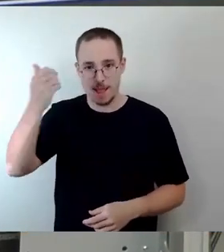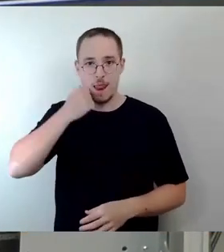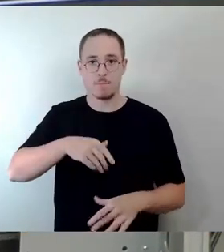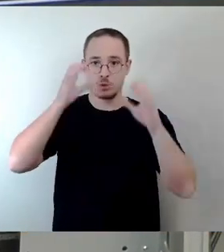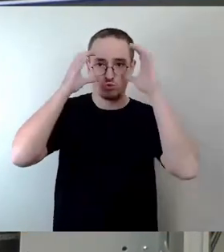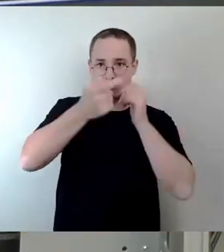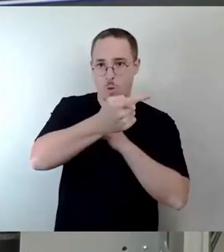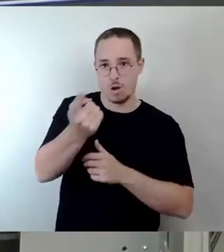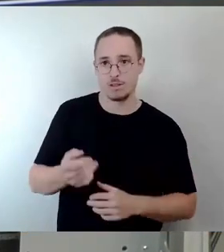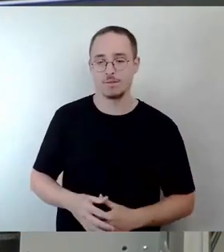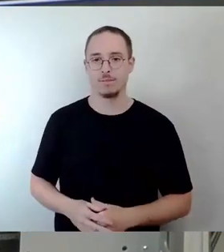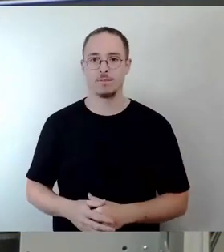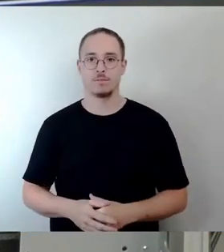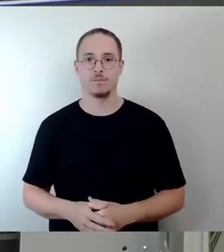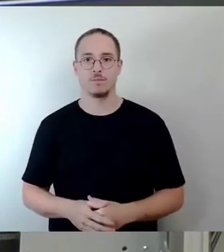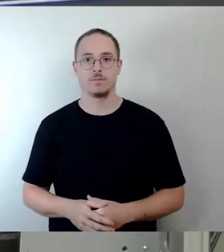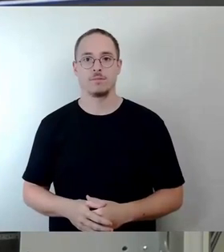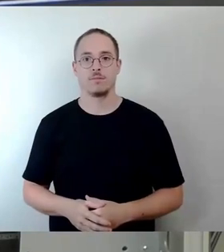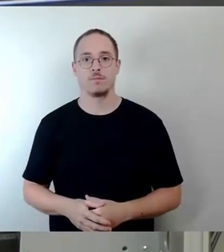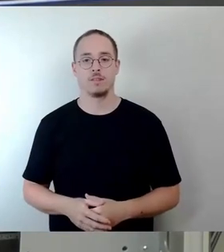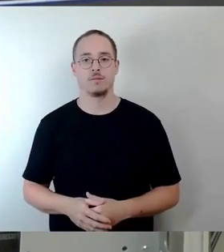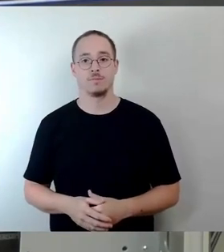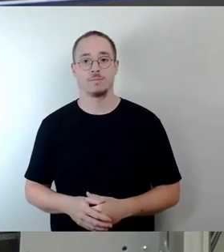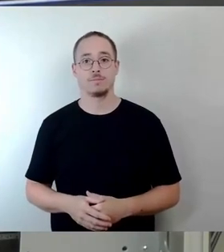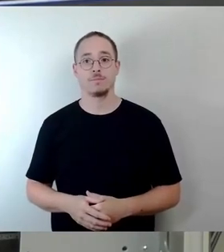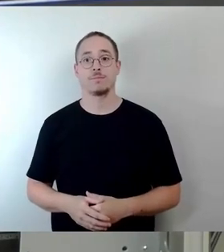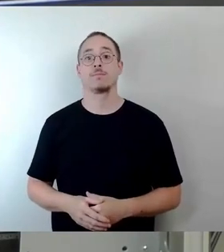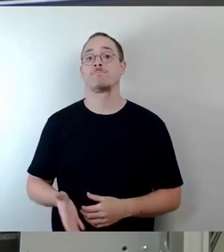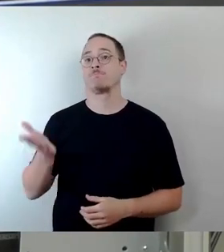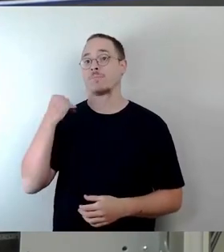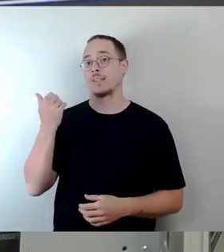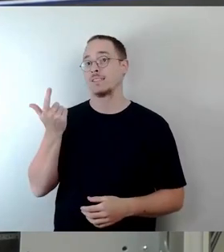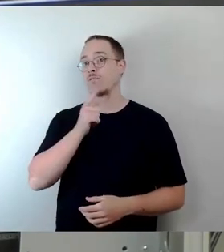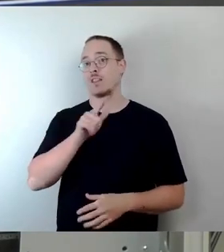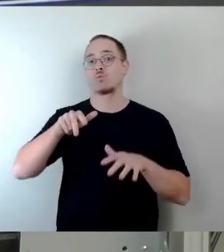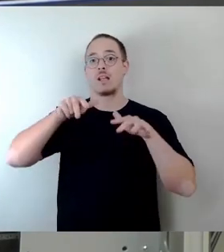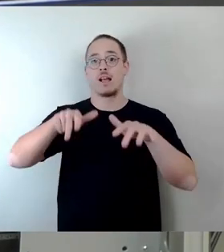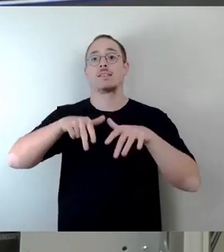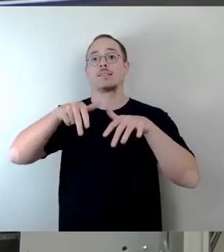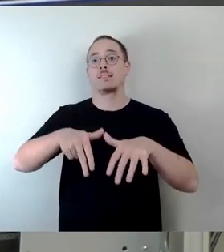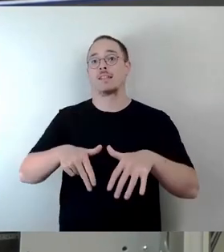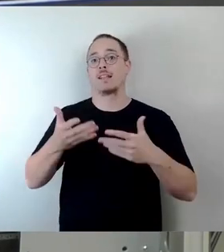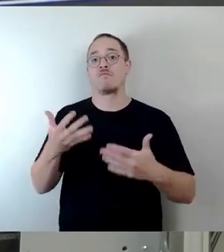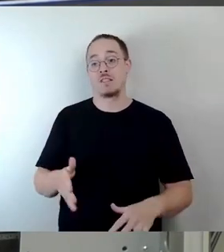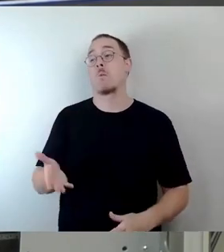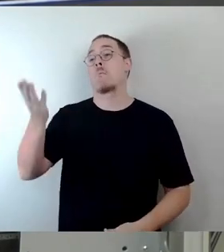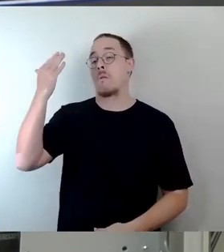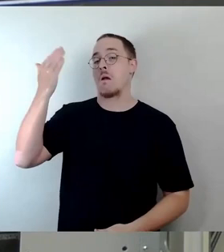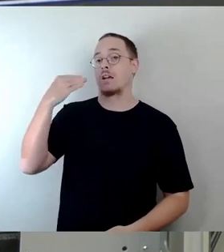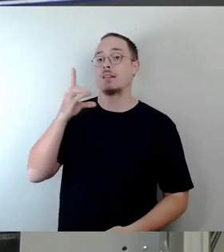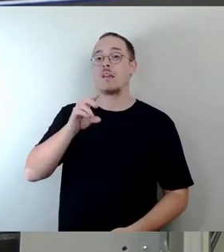DNN titelte am 11.12.2018, schon lange her, Linke will